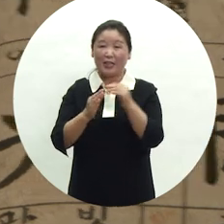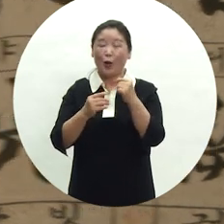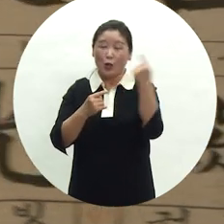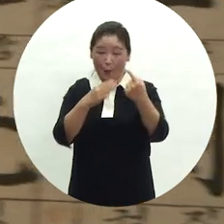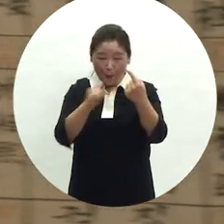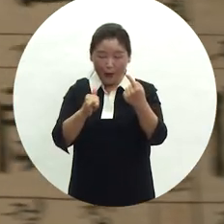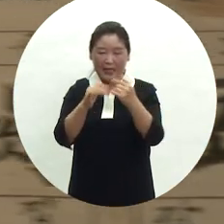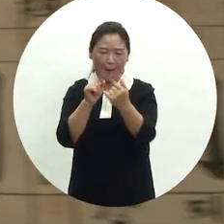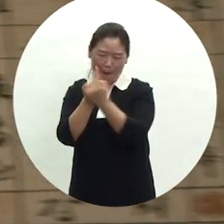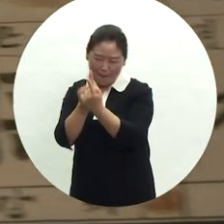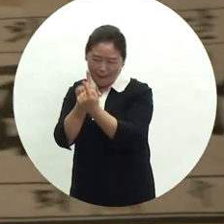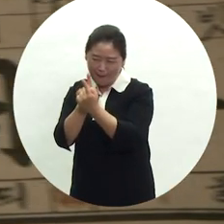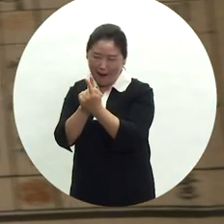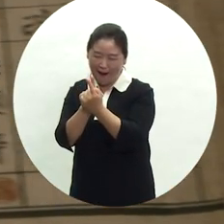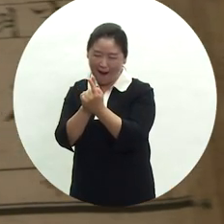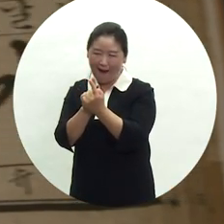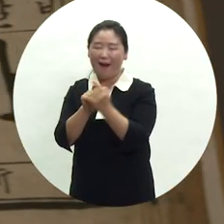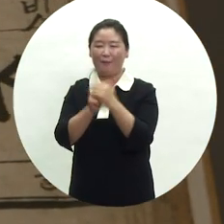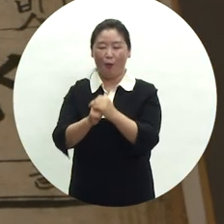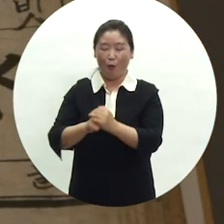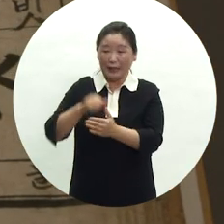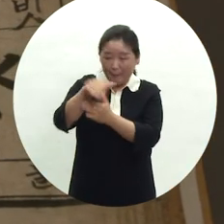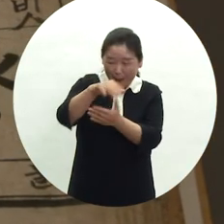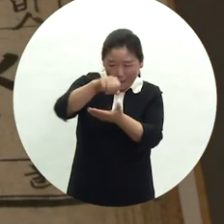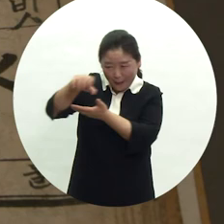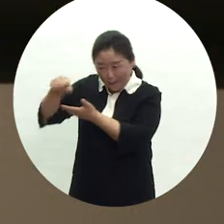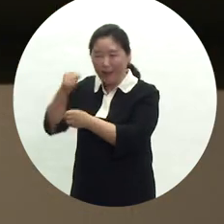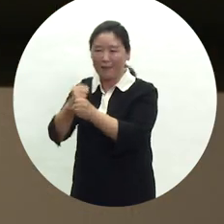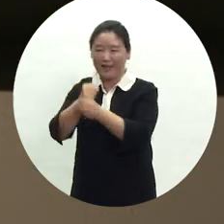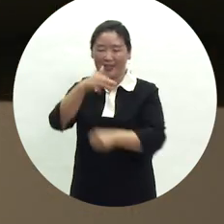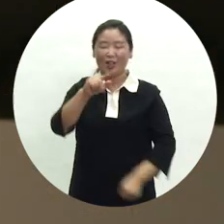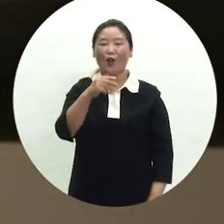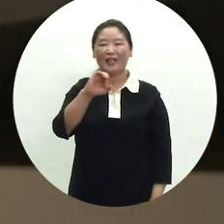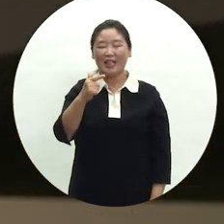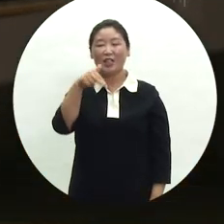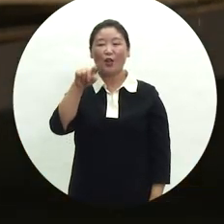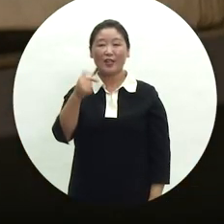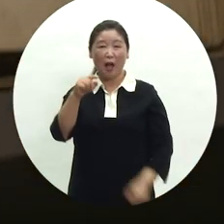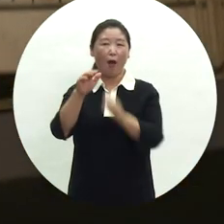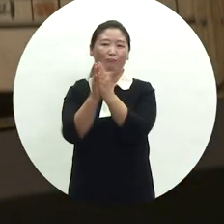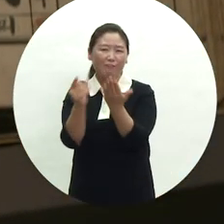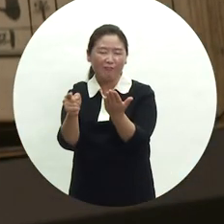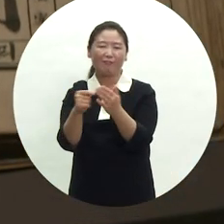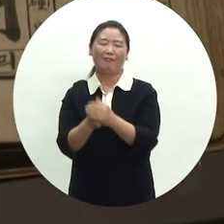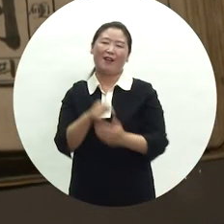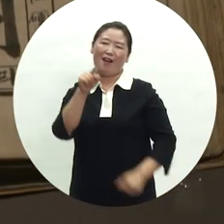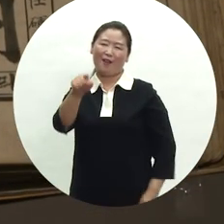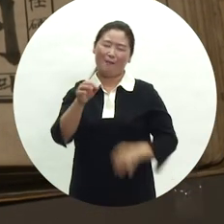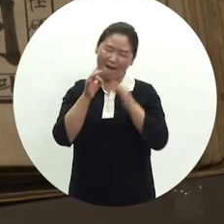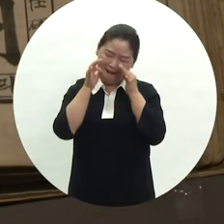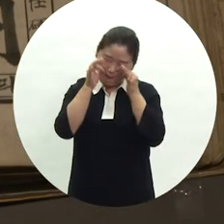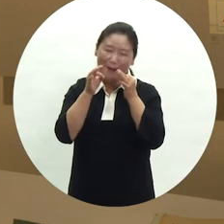찾아다니며 한 글자씩 받아서 만든 천인천자문은 정성에 대한 정서적 교감이 될 것입니다.